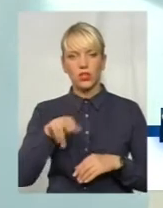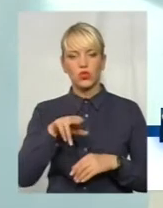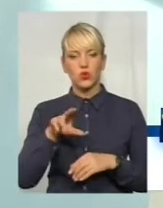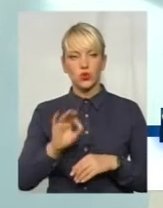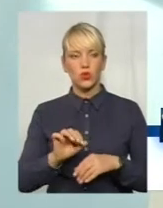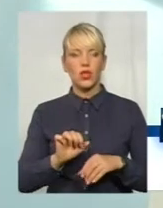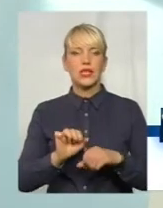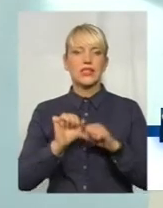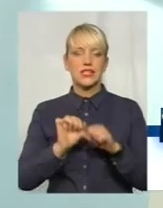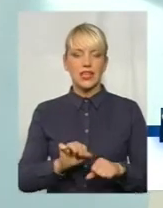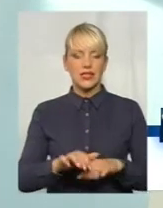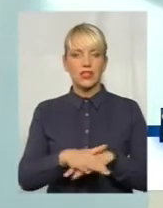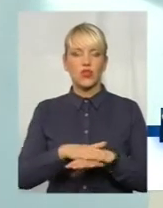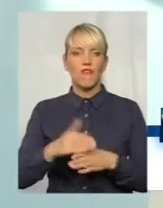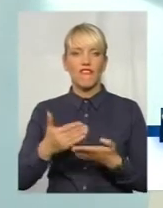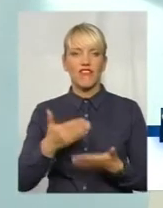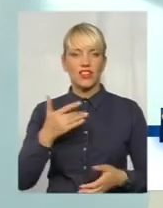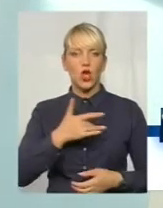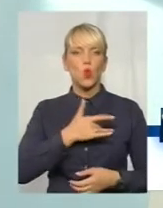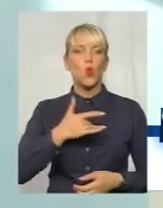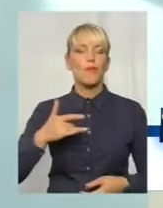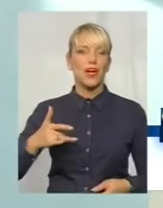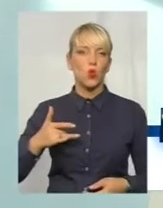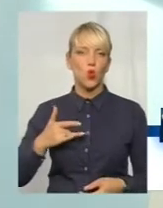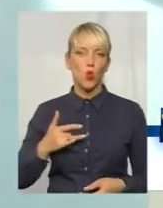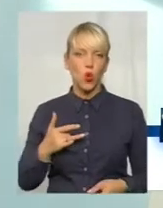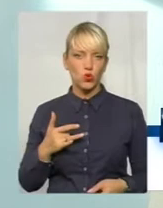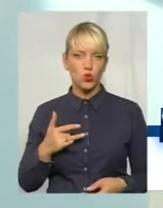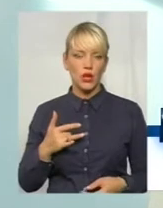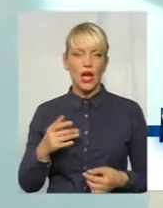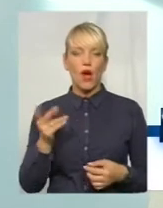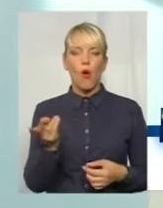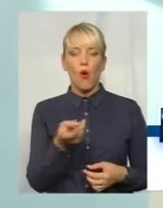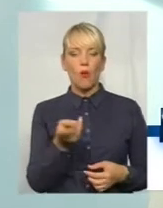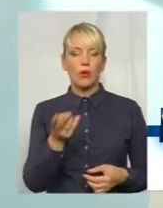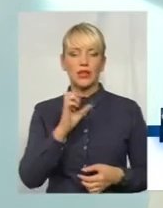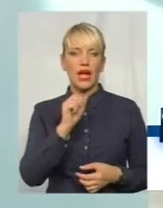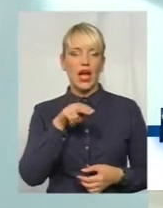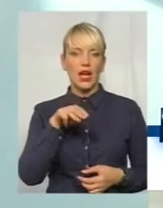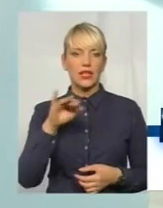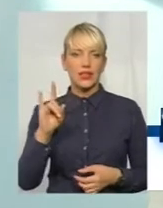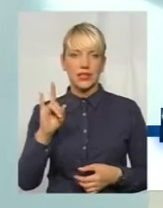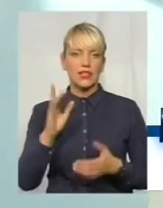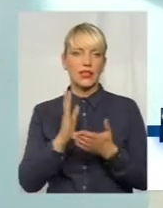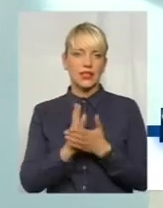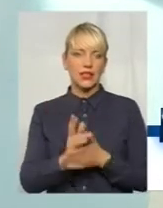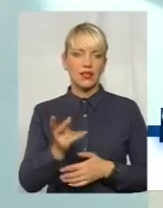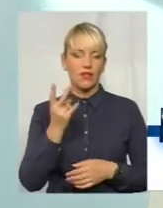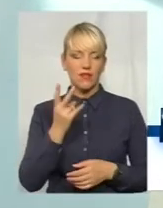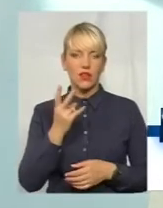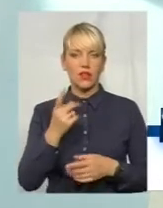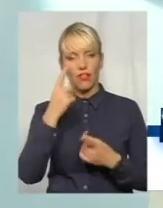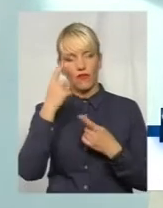захворювання, туберкульоз. Обидва цих законодавчих акти містять, в принципі, одну і ту ж інформацію,